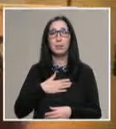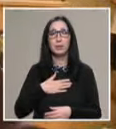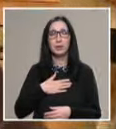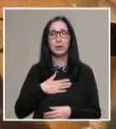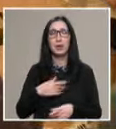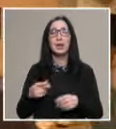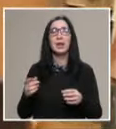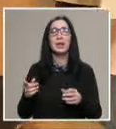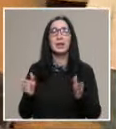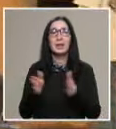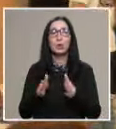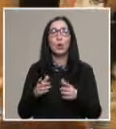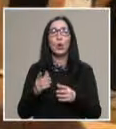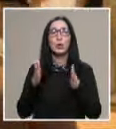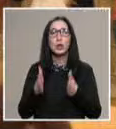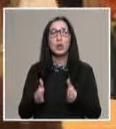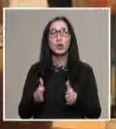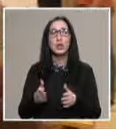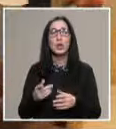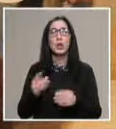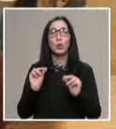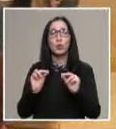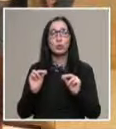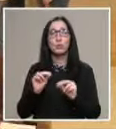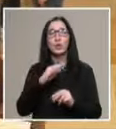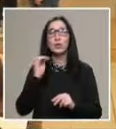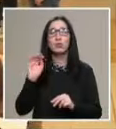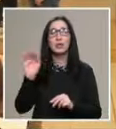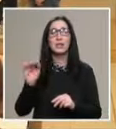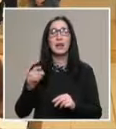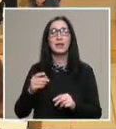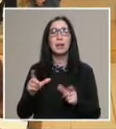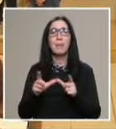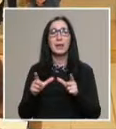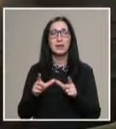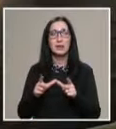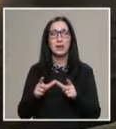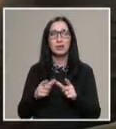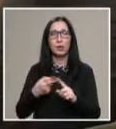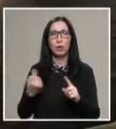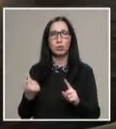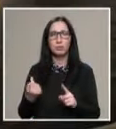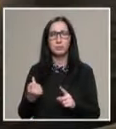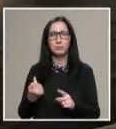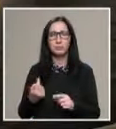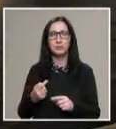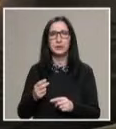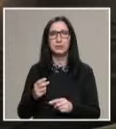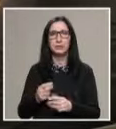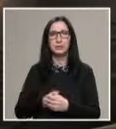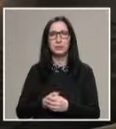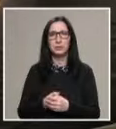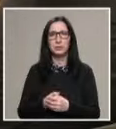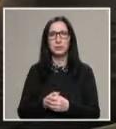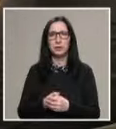краткосрочни курсови на чуждестранни магистранти от Казахстан